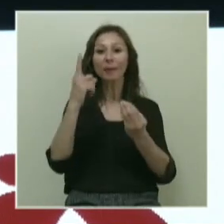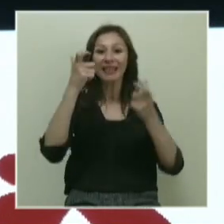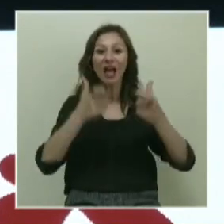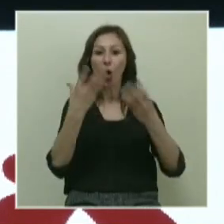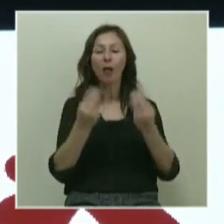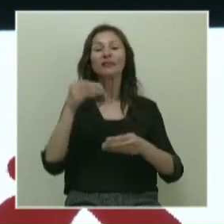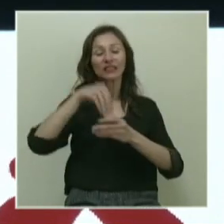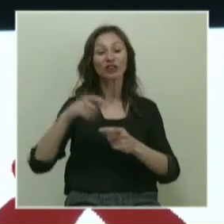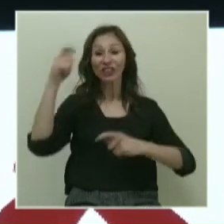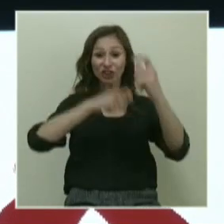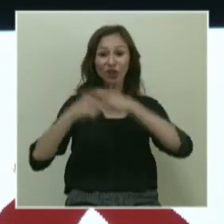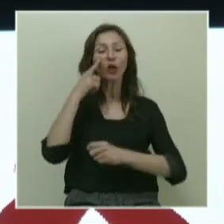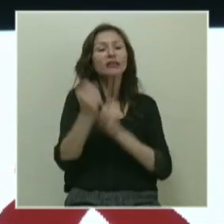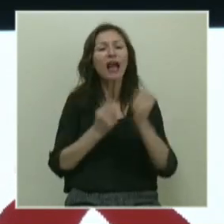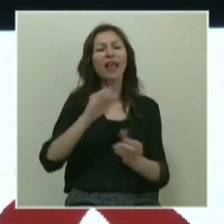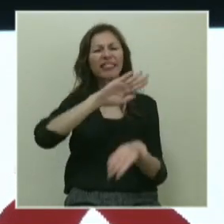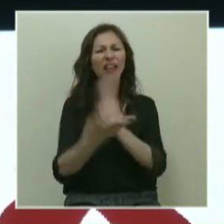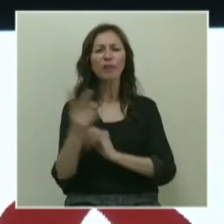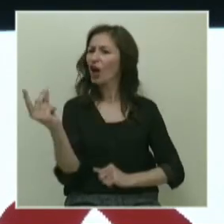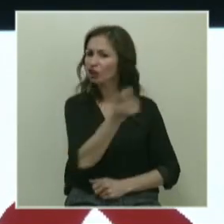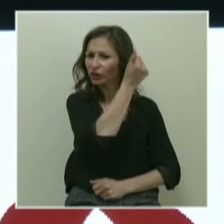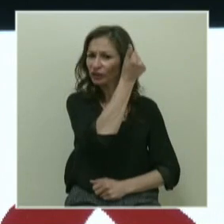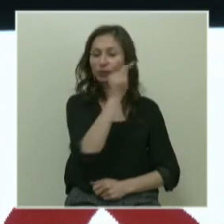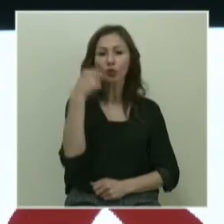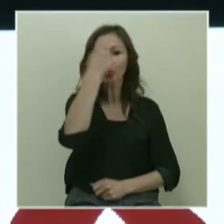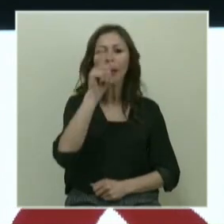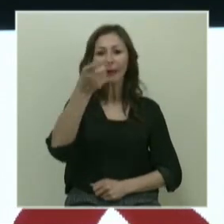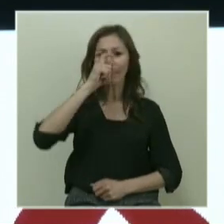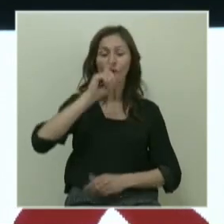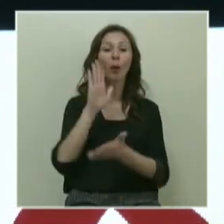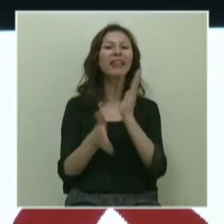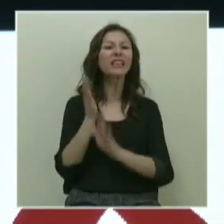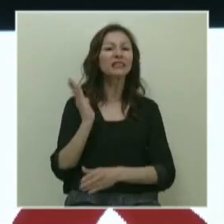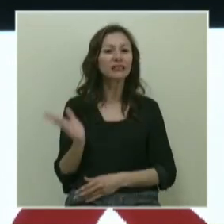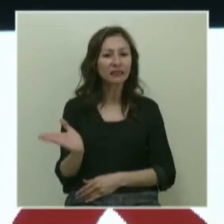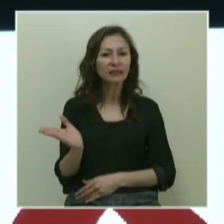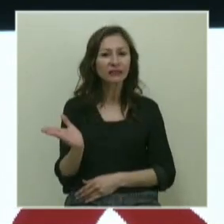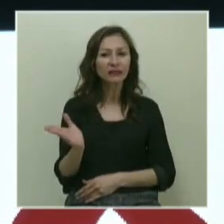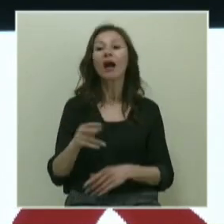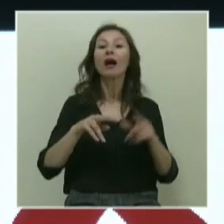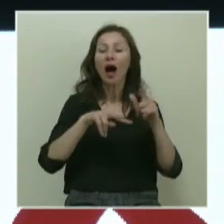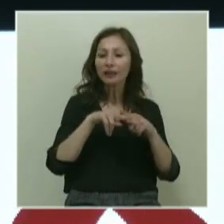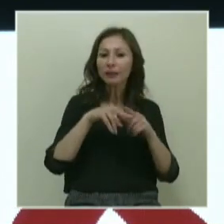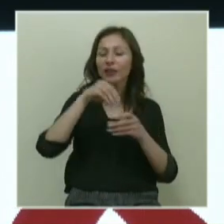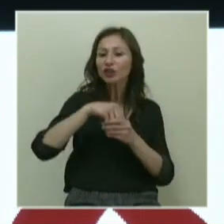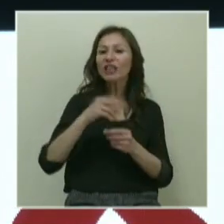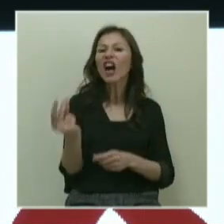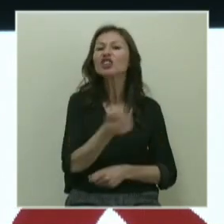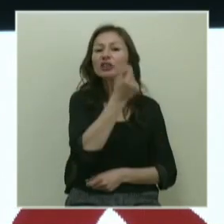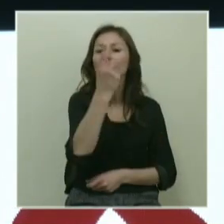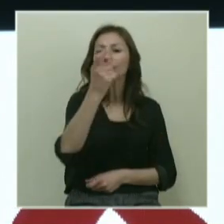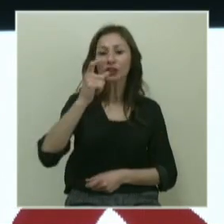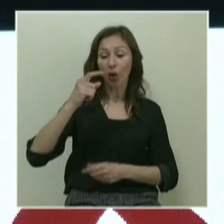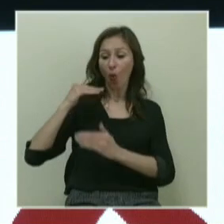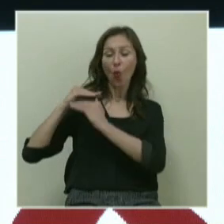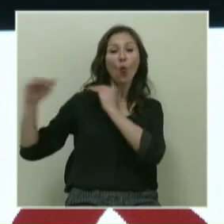yeniden inşa edilirken, sanayi devrimini kaçırdınız, bu yüzden bir imparatorluk yitirdiniz, aydın alma çağını kaçırdınız, bir cihan